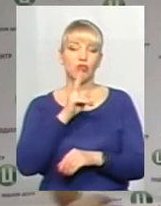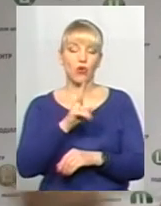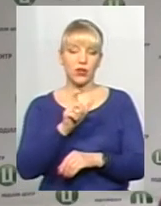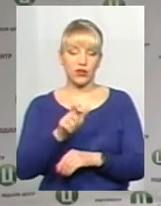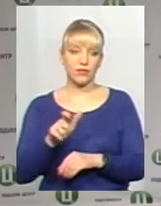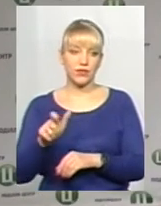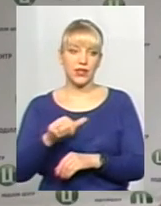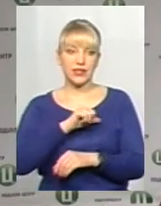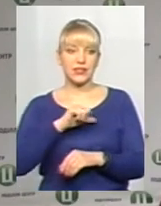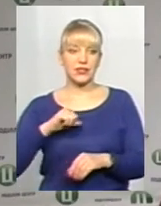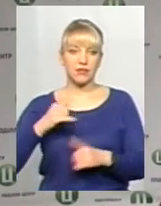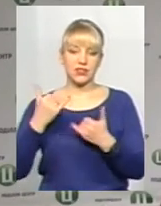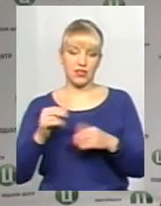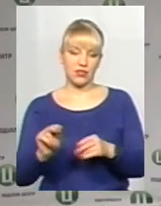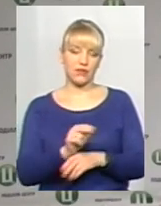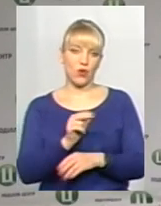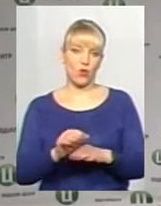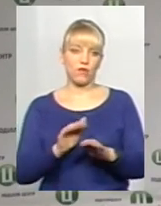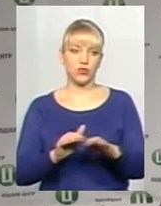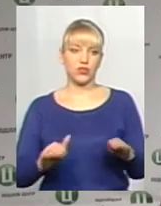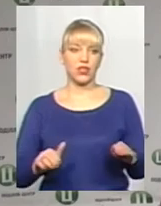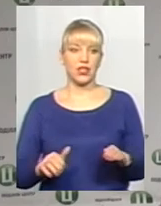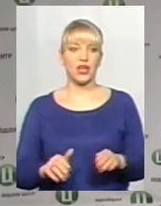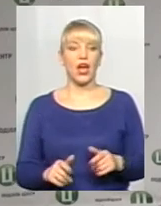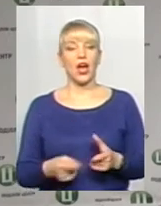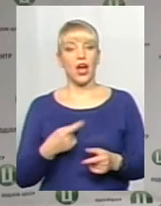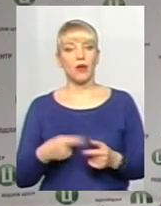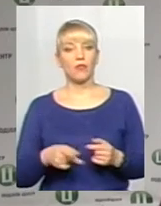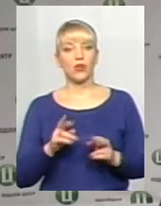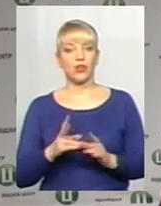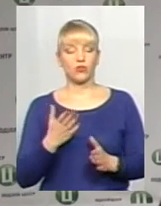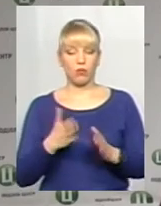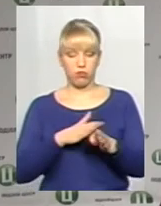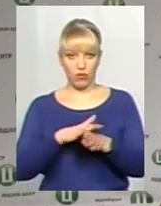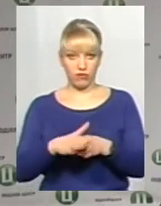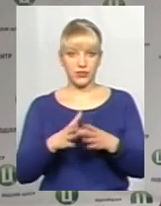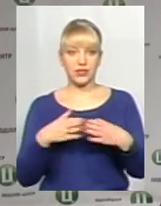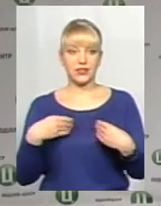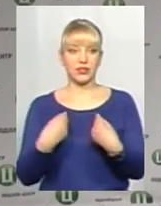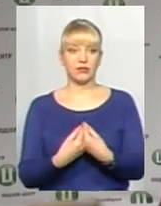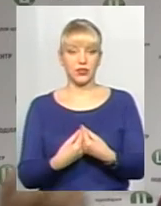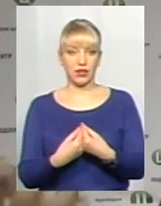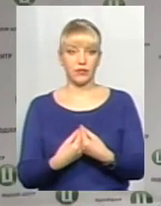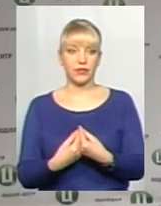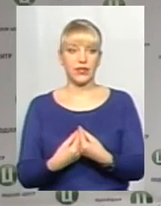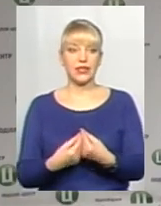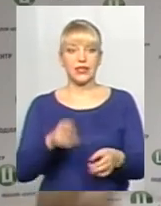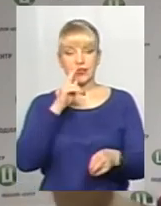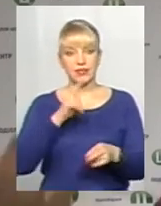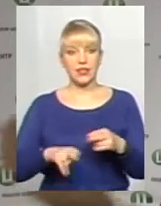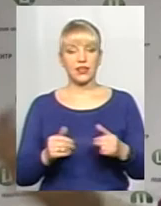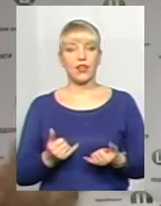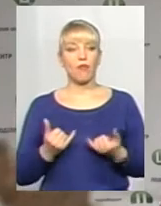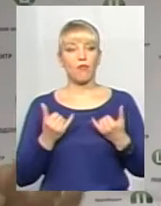самі зараз виховують дітей. Або якщо навіть повна сім'я зникла повага